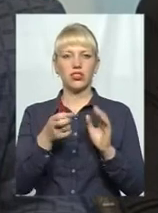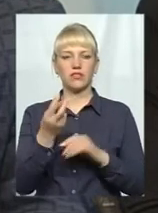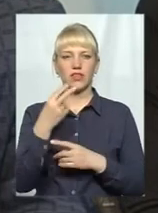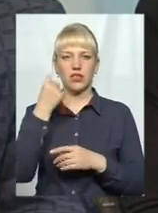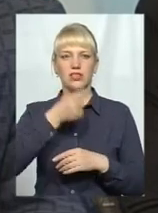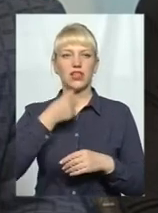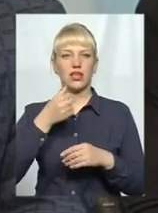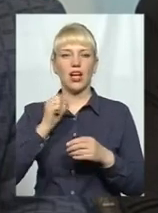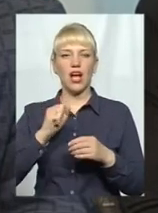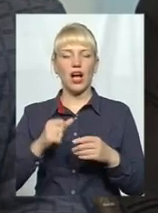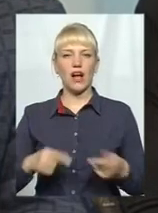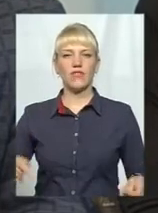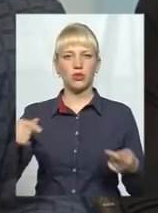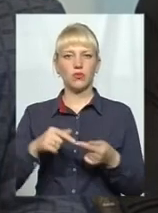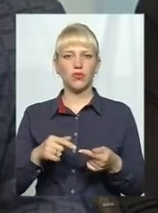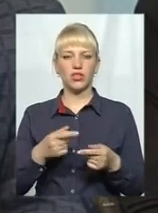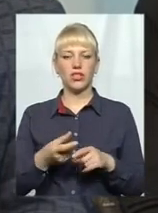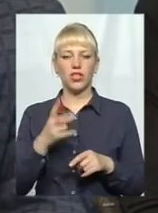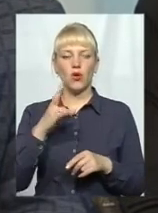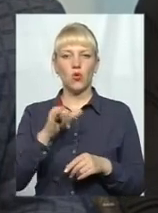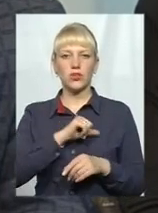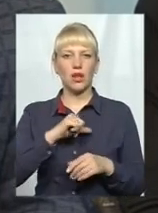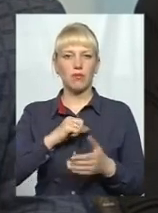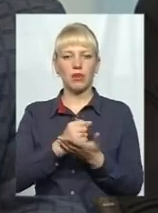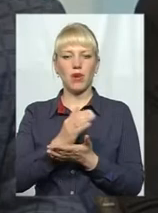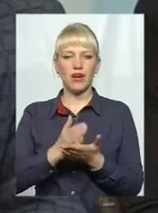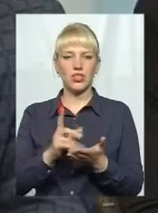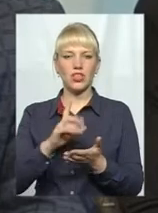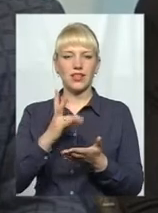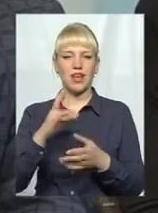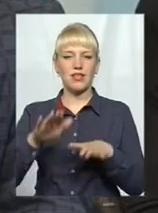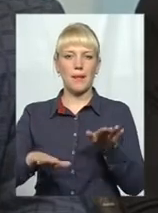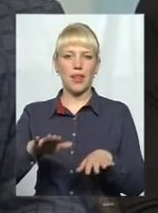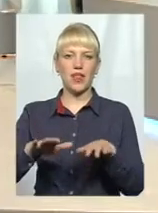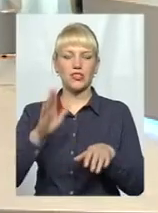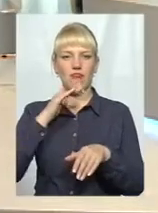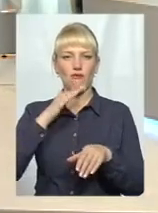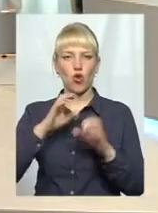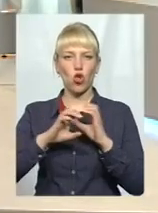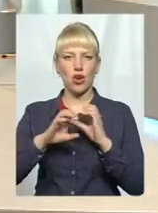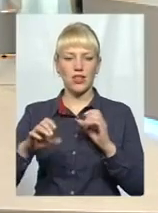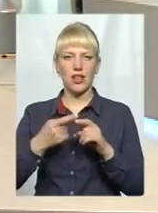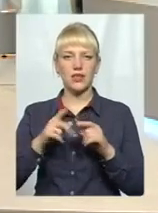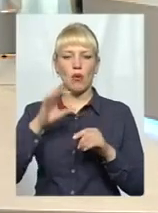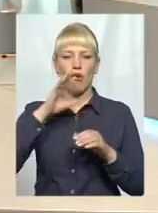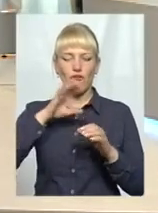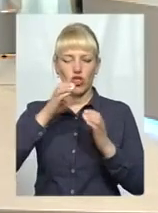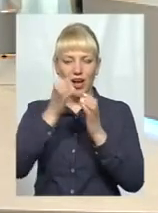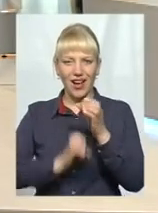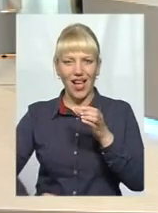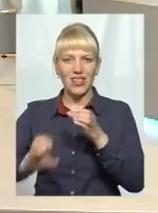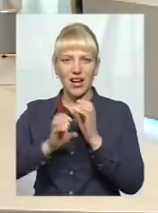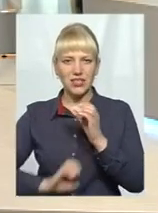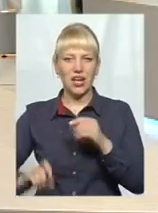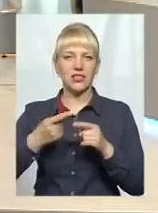рік, але, відповідно, навіть по самих мережах, які є на балансі водоканалу, особливо по ливневих системах каналізування стічних